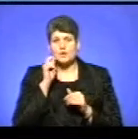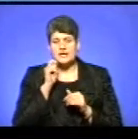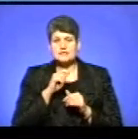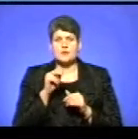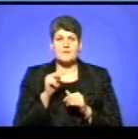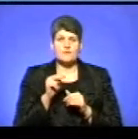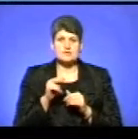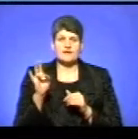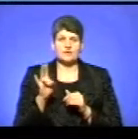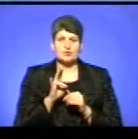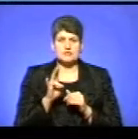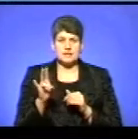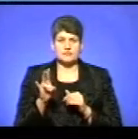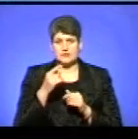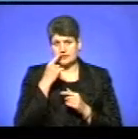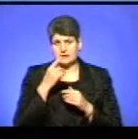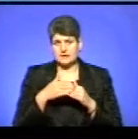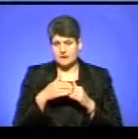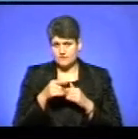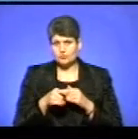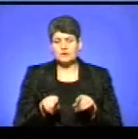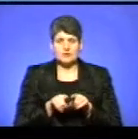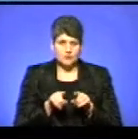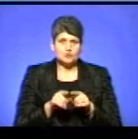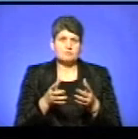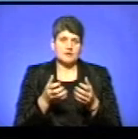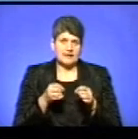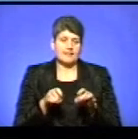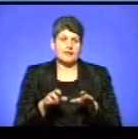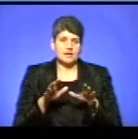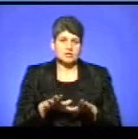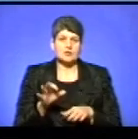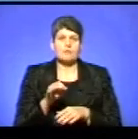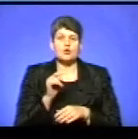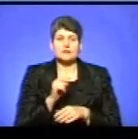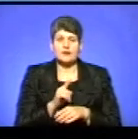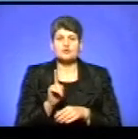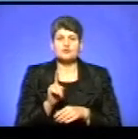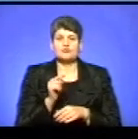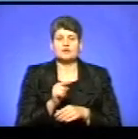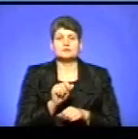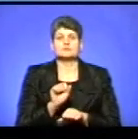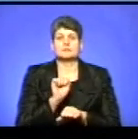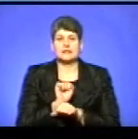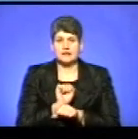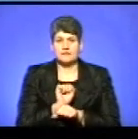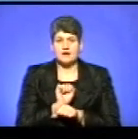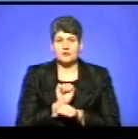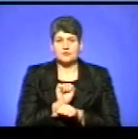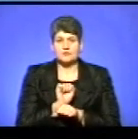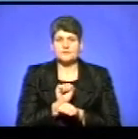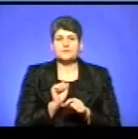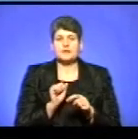православної церкви на недавньому синоді, вони так само прийняли рішення про те, що вони перервають це